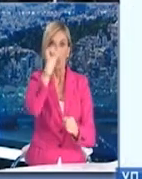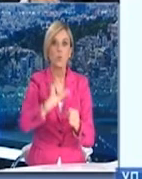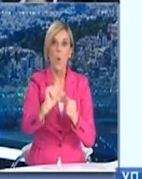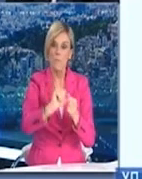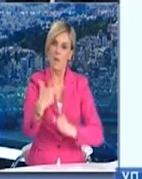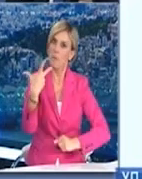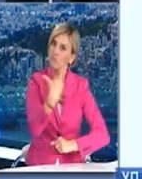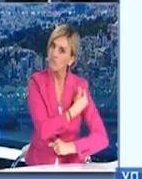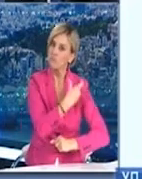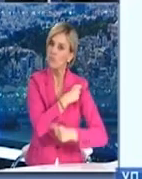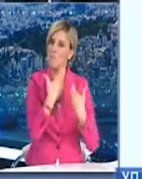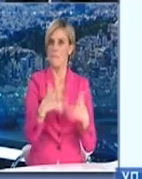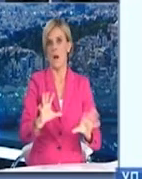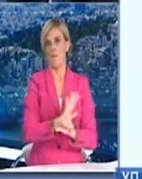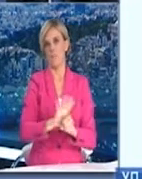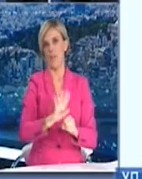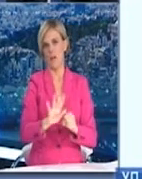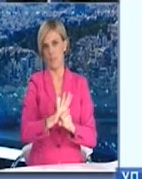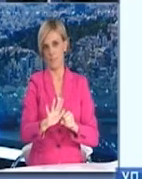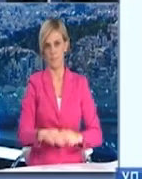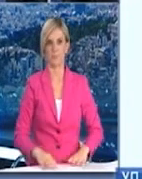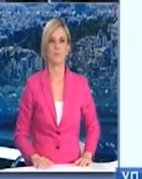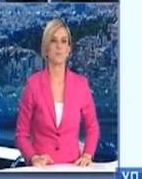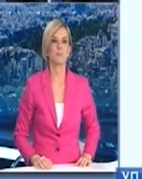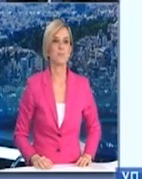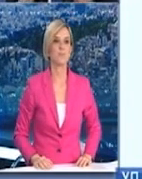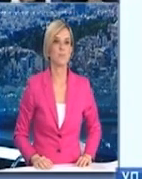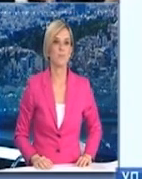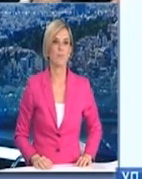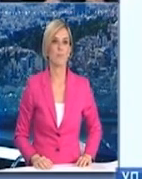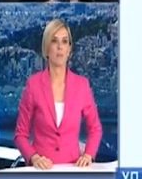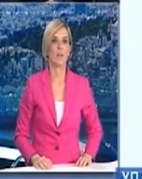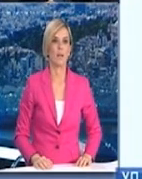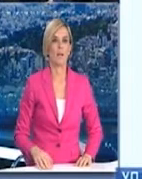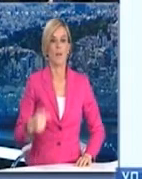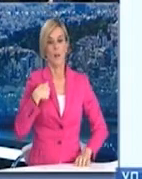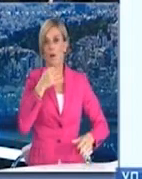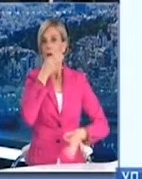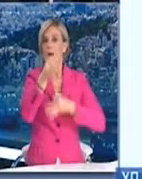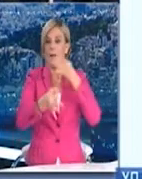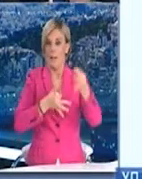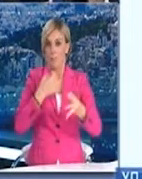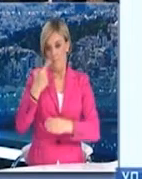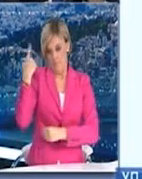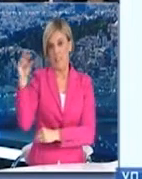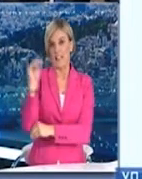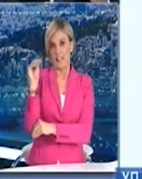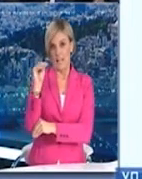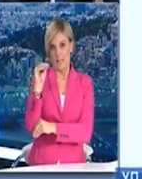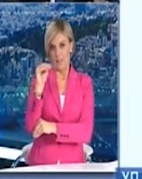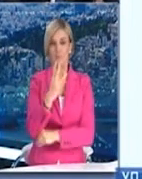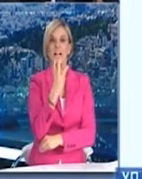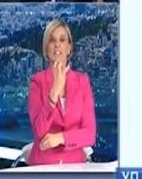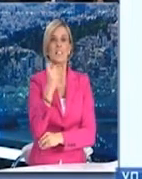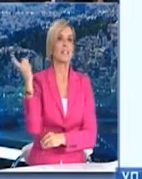Λοιπόν, η πρωτοβάθεια της φορήτητας υγείας στη μάχη κατά της πανδημίας. Είχα πει την προηγούμενη Τετάρτη ότι το 30% των